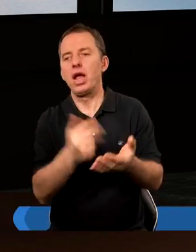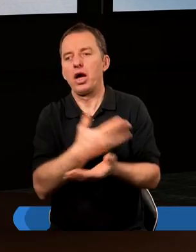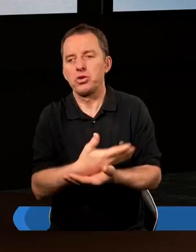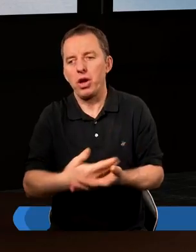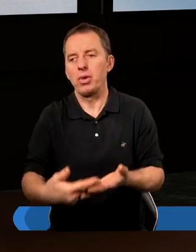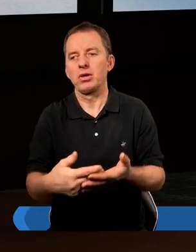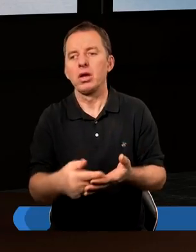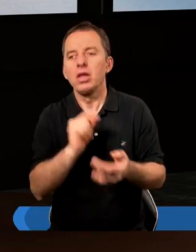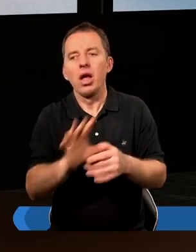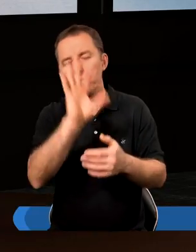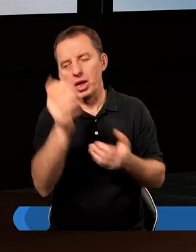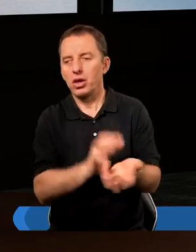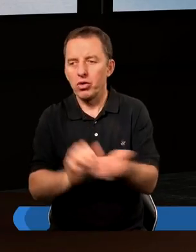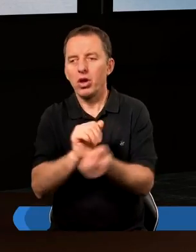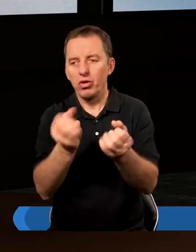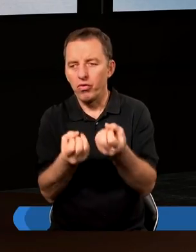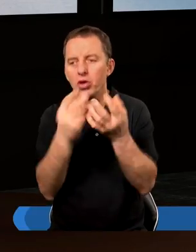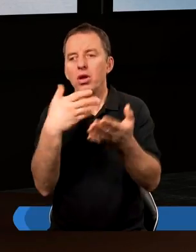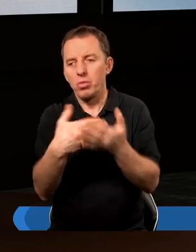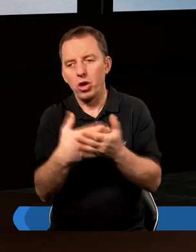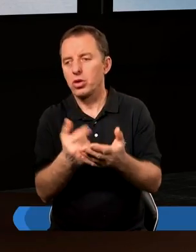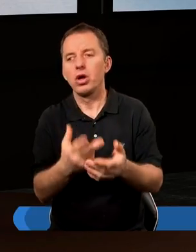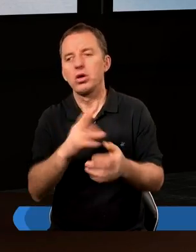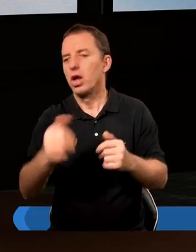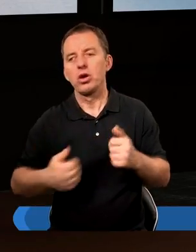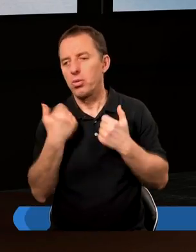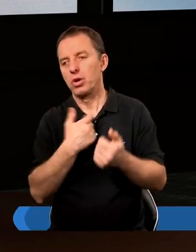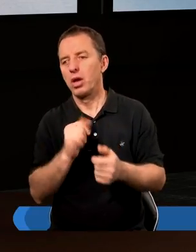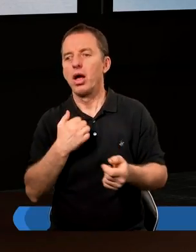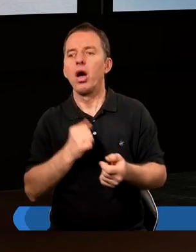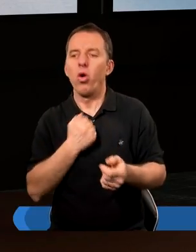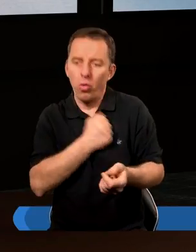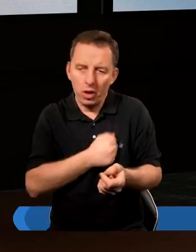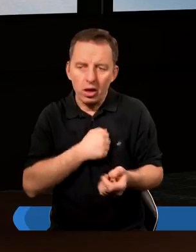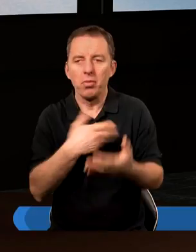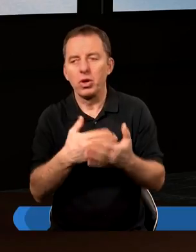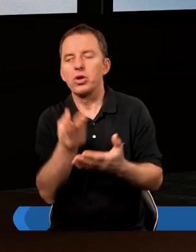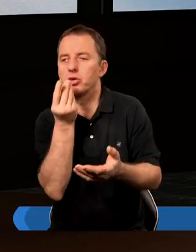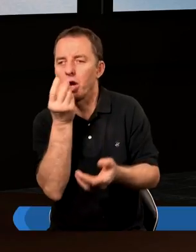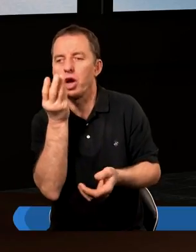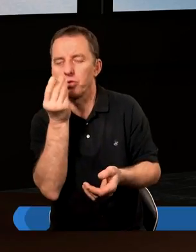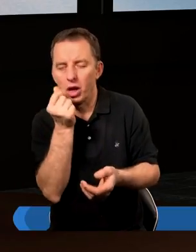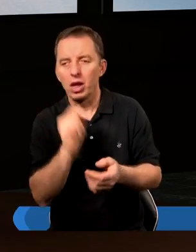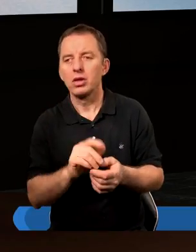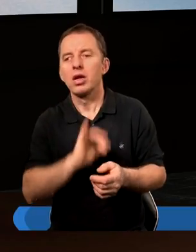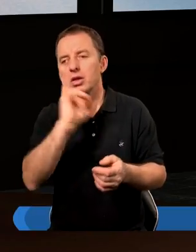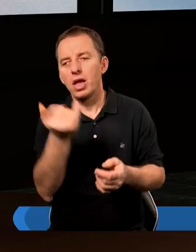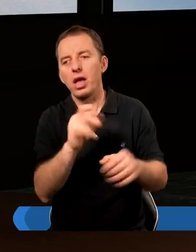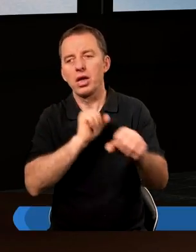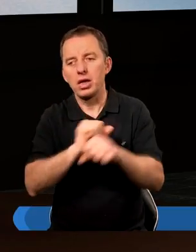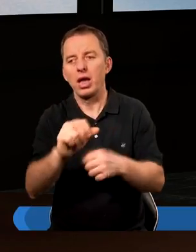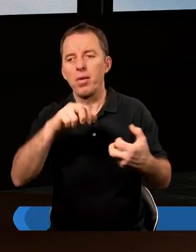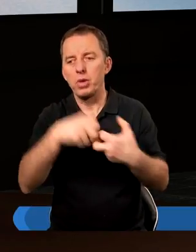ziemi. Ten piękny świat Bóg stworzył po to, nie żebyśmy się umartwiali, ale po to, żebyśmy się cieszyli. Ale jaki jest